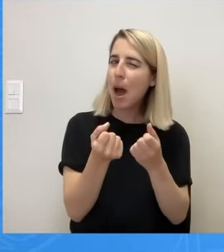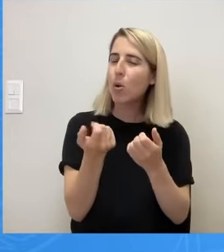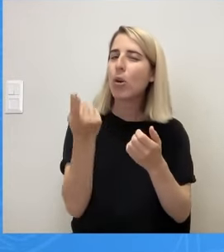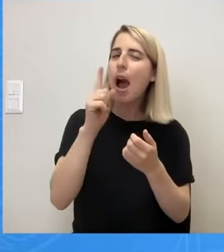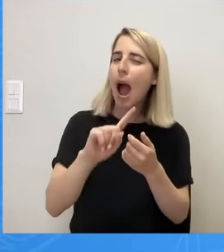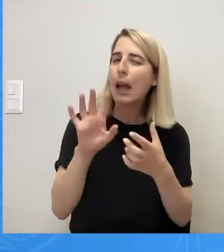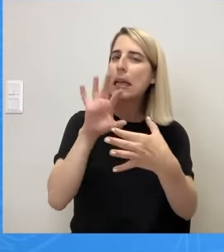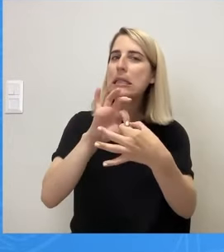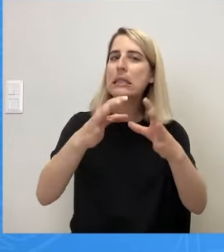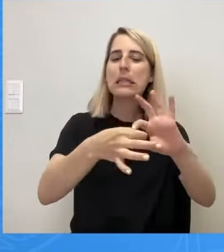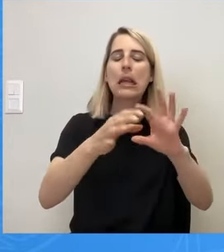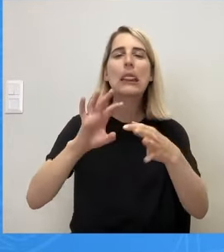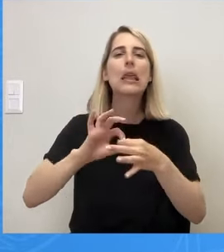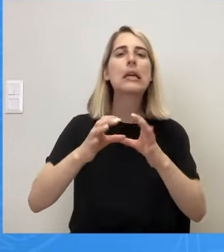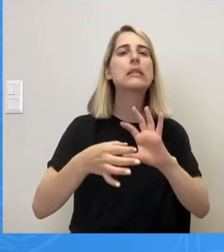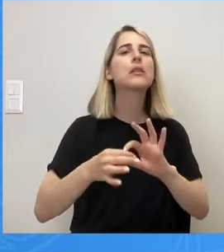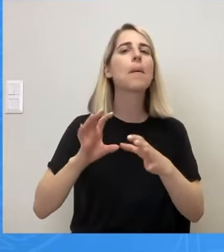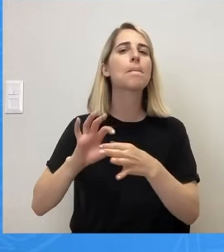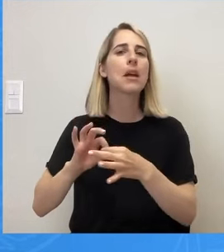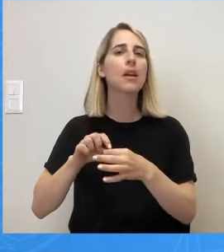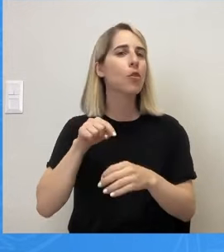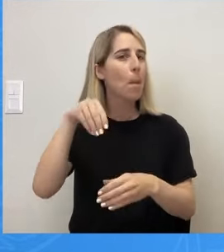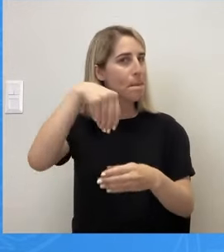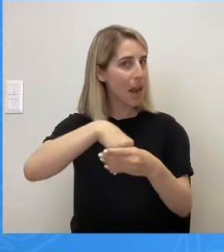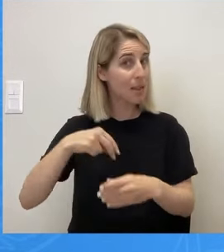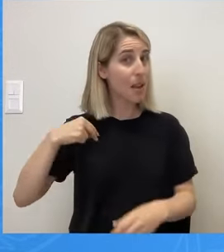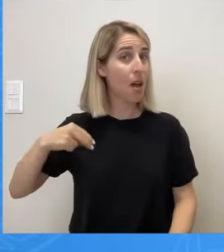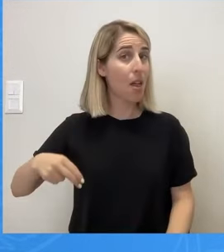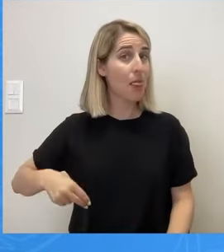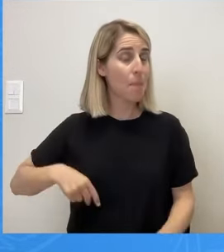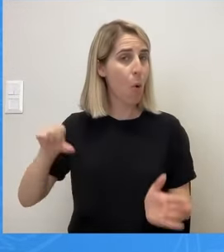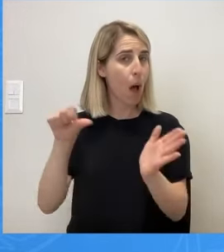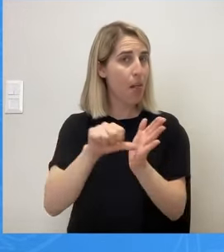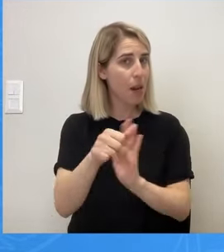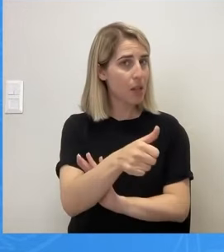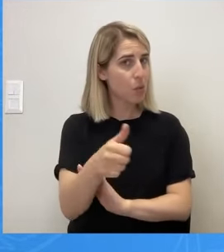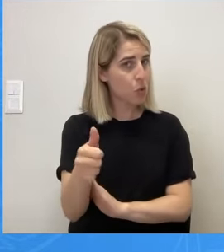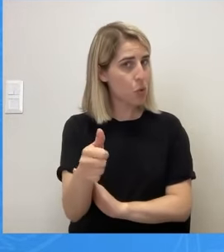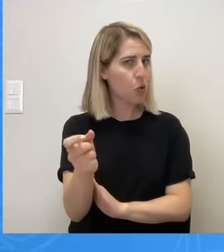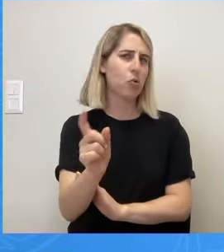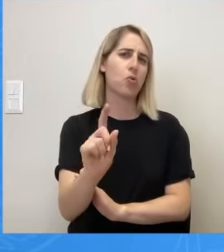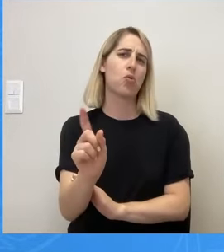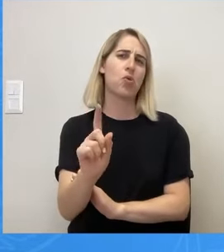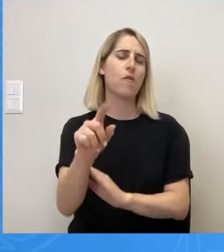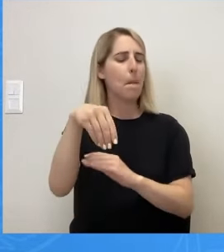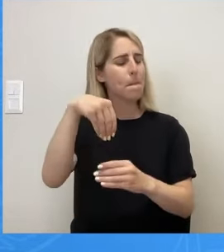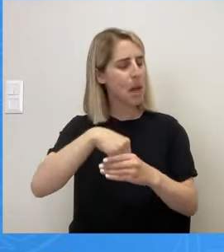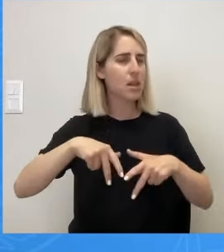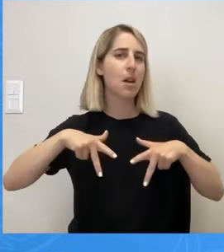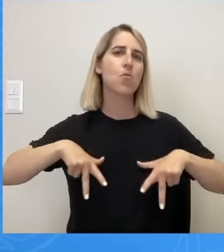Και δεν αφορά το Δήμο της Αθήνας μόνο. Αφορά το Υπουργείο Πολιτισμού, αφορά την Περιφέρεια,